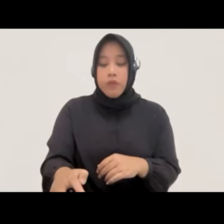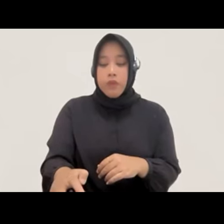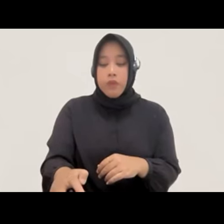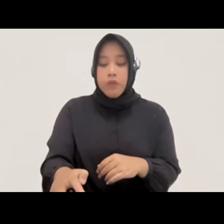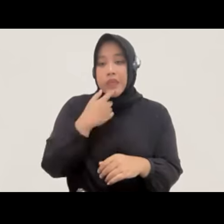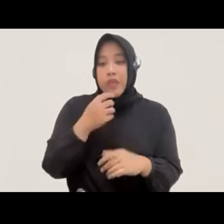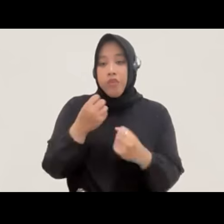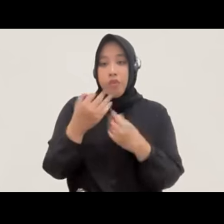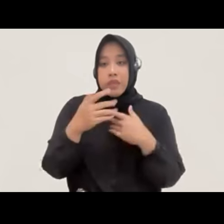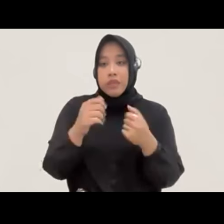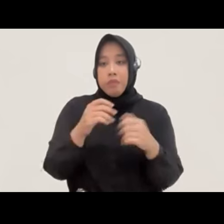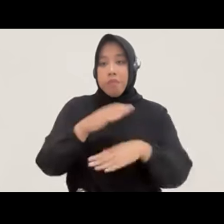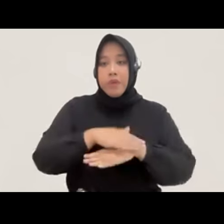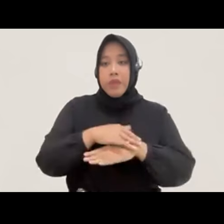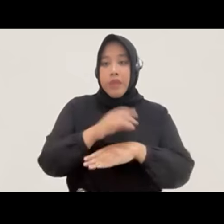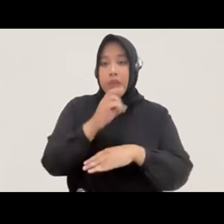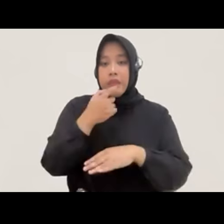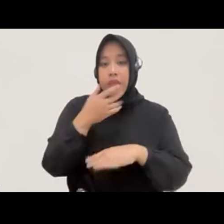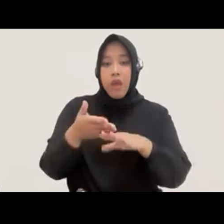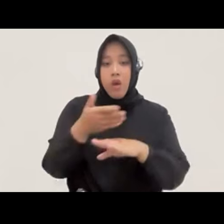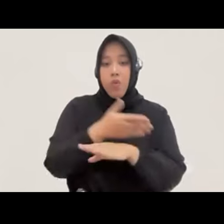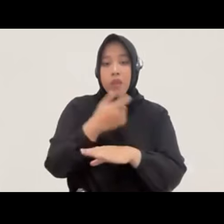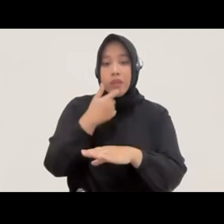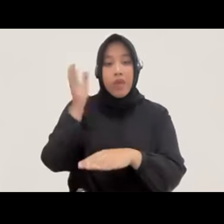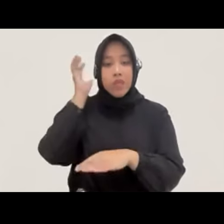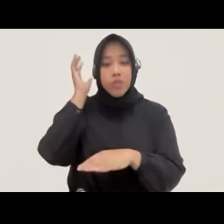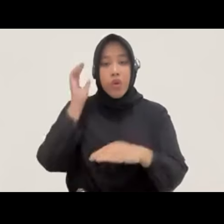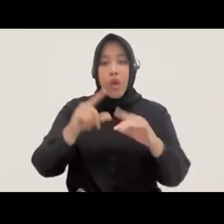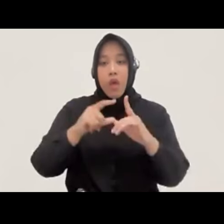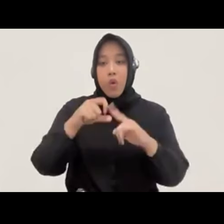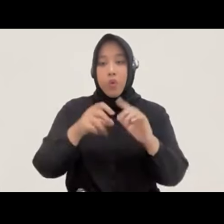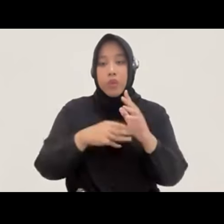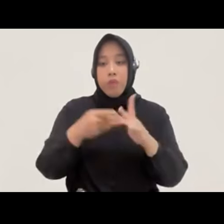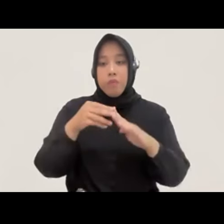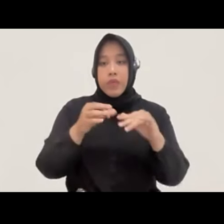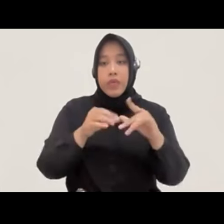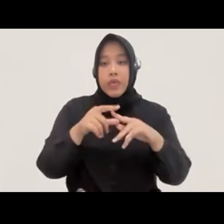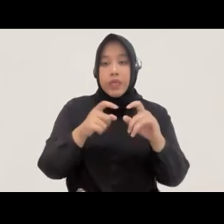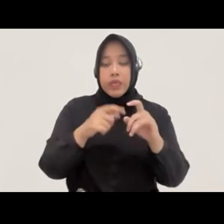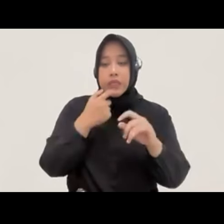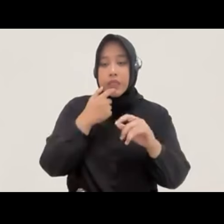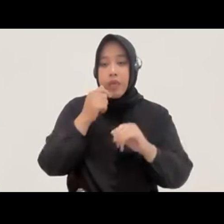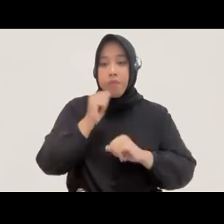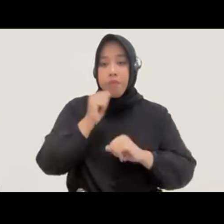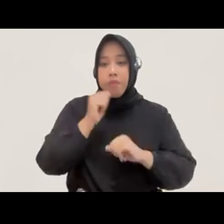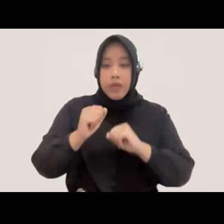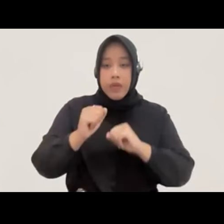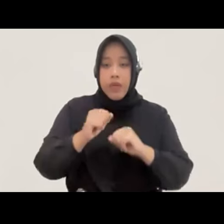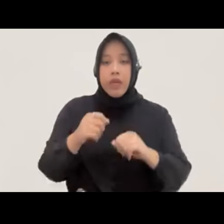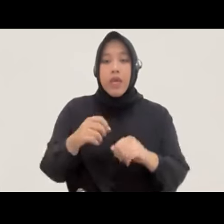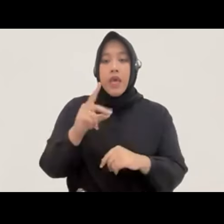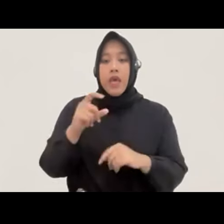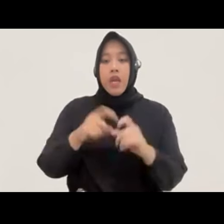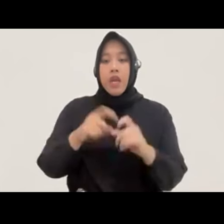disinggung oleh bankpun ya di awal yaitu mengenai isu akuntabilitas dalam pelaksanaan keadilan restoratif begitu karena absennya pengawasan tadi ya salah